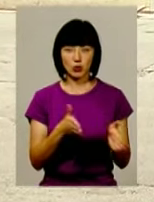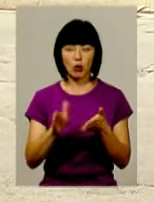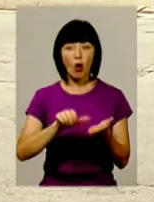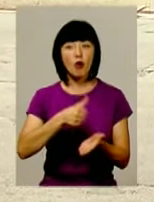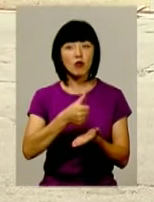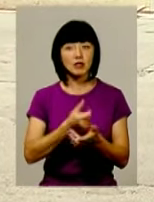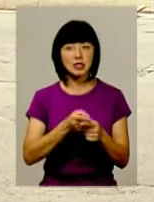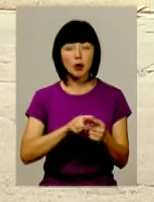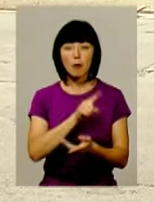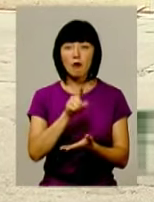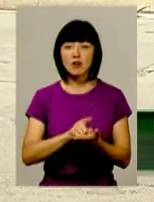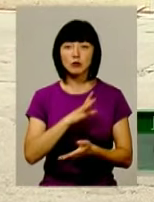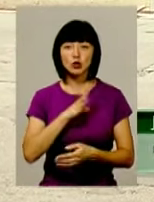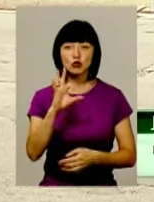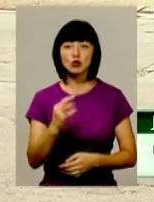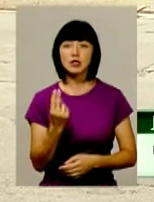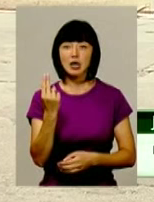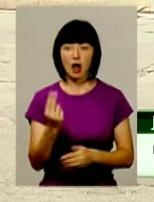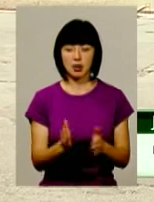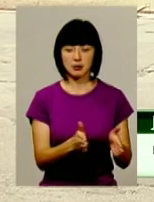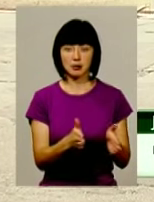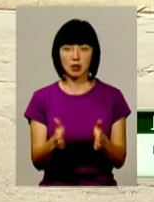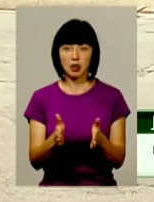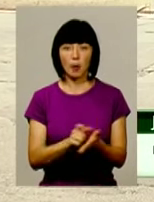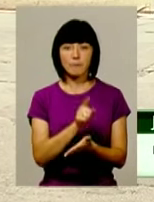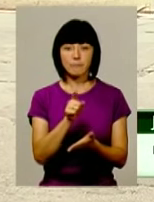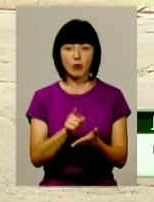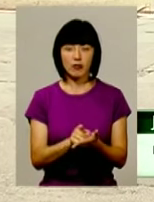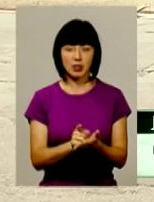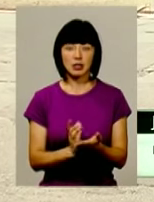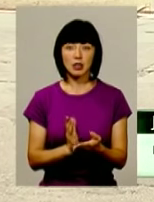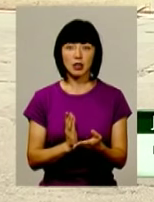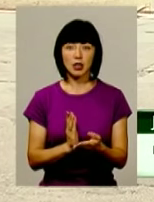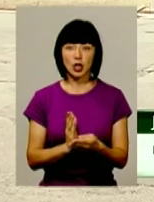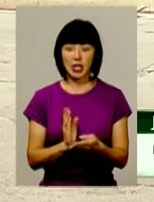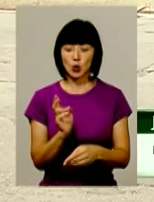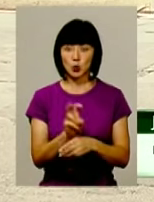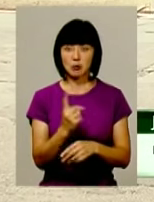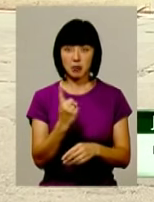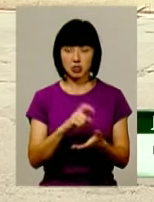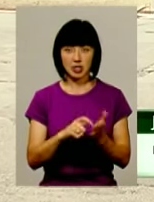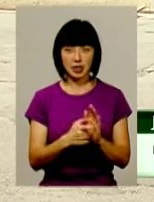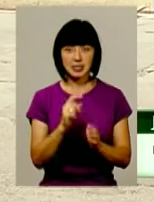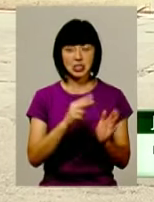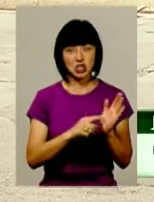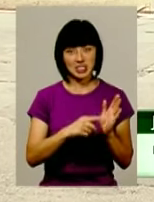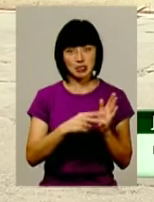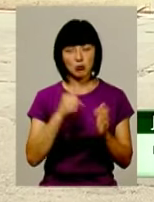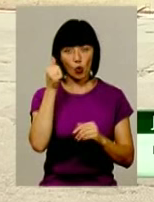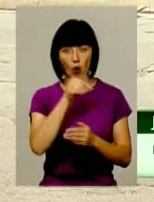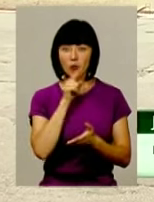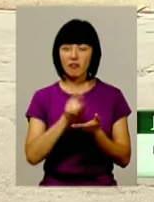головне – це повинна бути соціально зріла. Тобто вона повинна, ідучи в перший клас, дитина в 6-7 років повинна знати